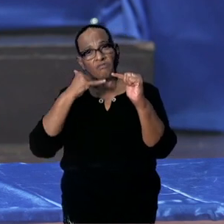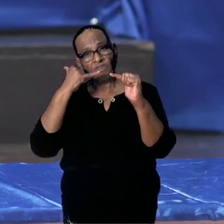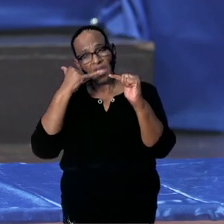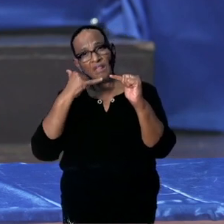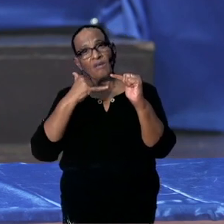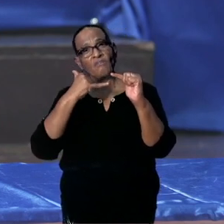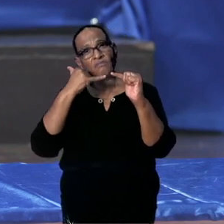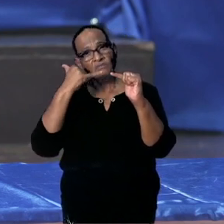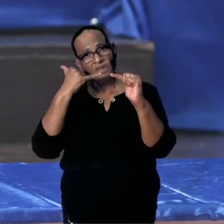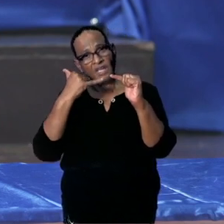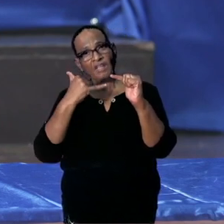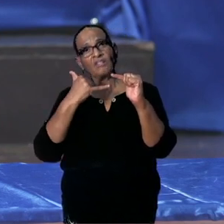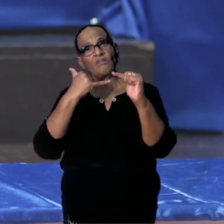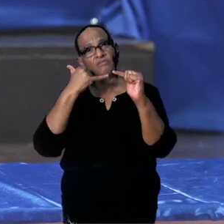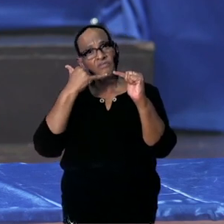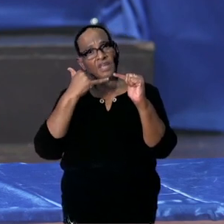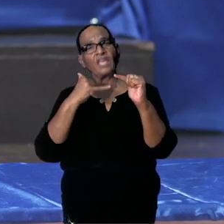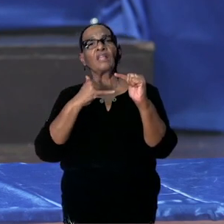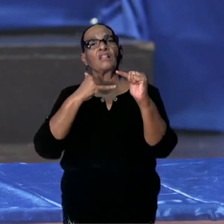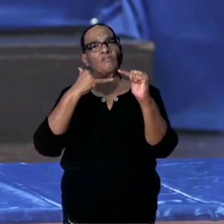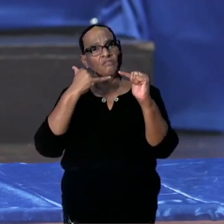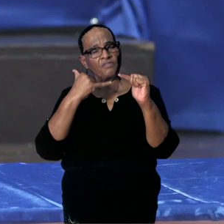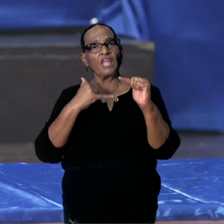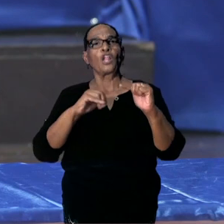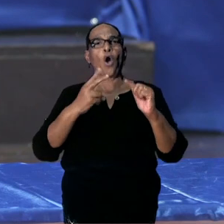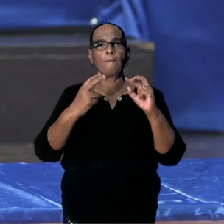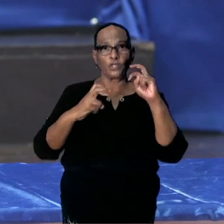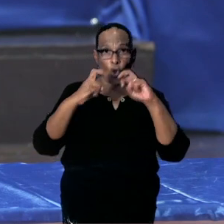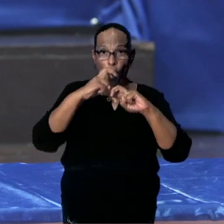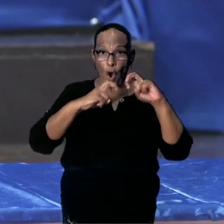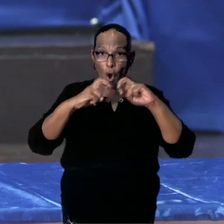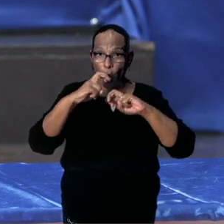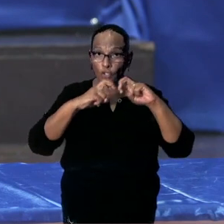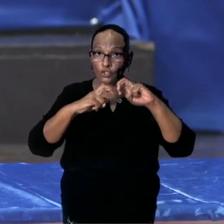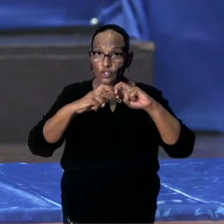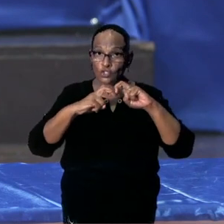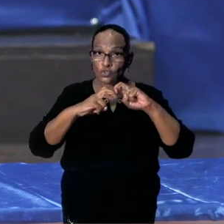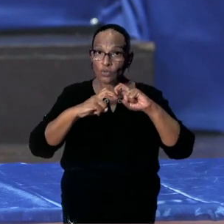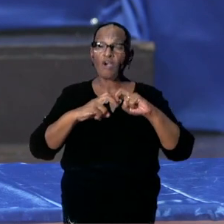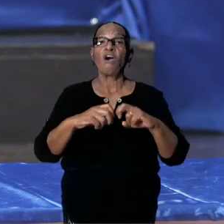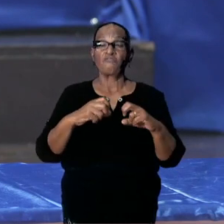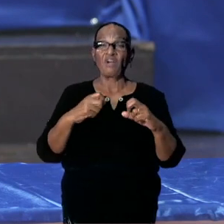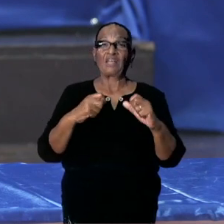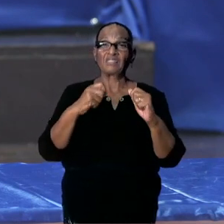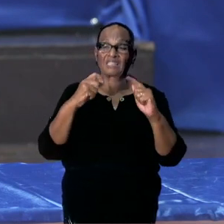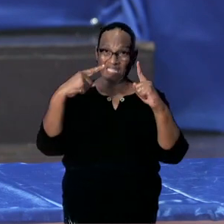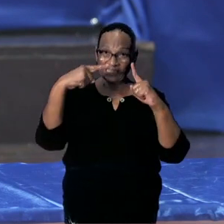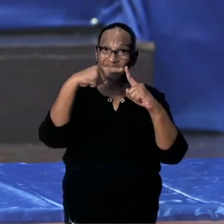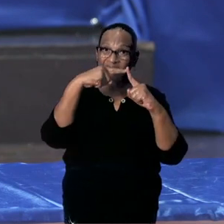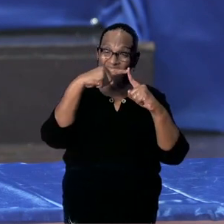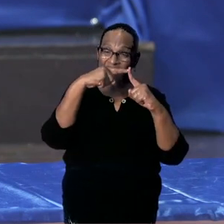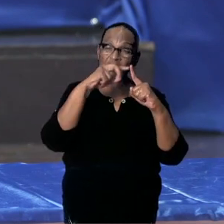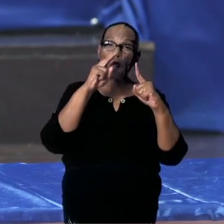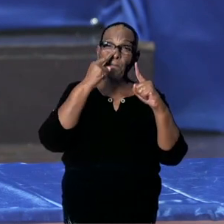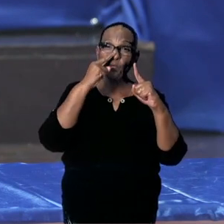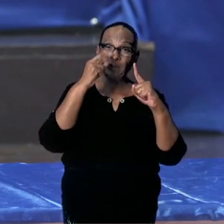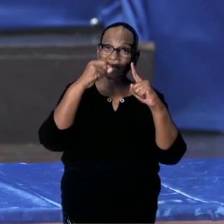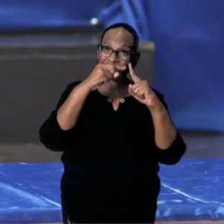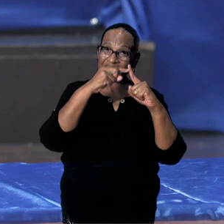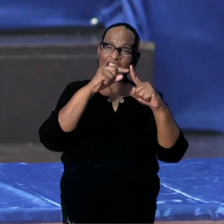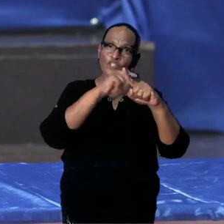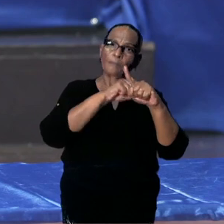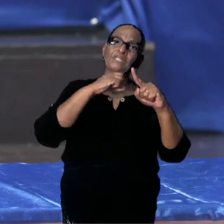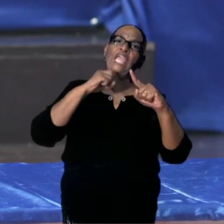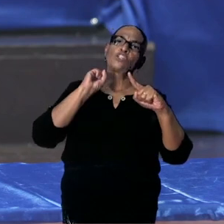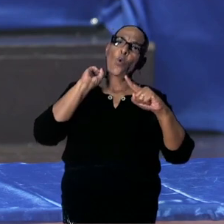op frequente basis onze samples weg te sturen. En ik heb begrepen van de infectioloog, dokter Vreden, dat er volgende week